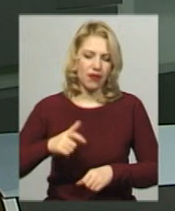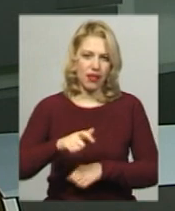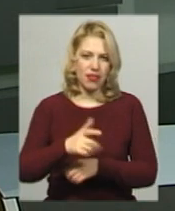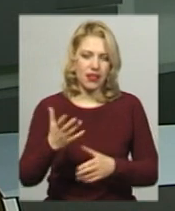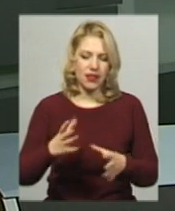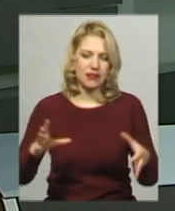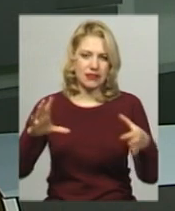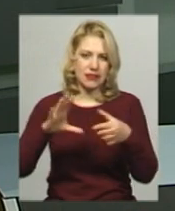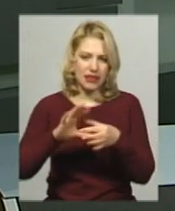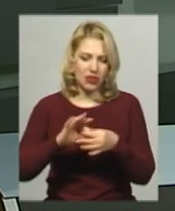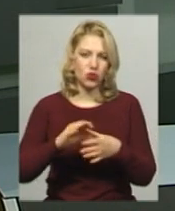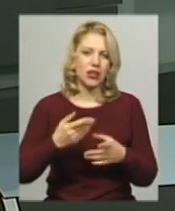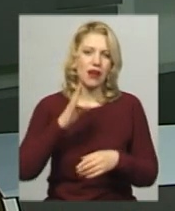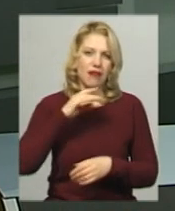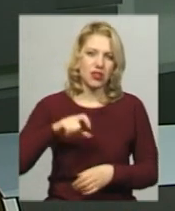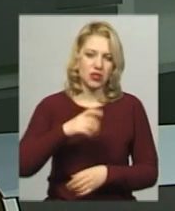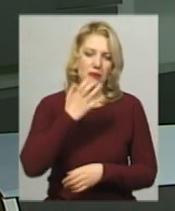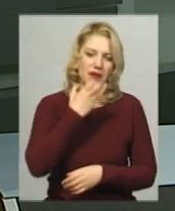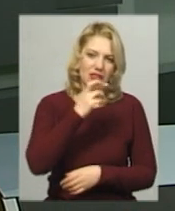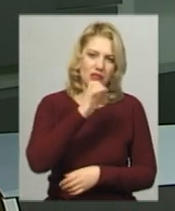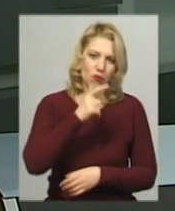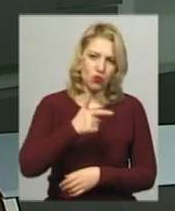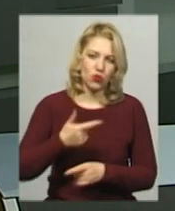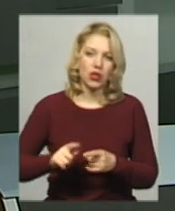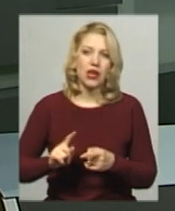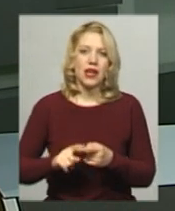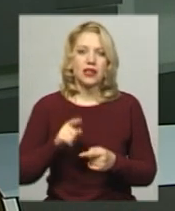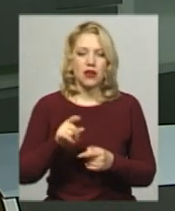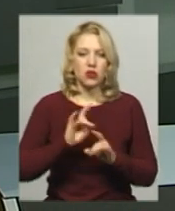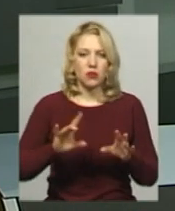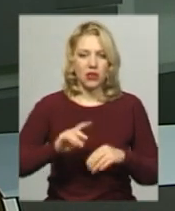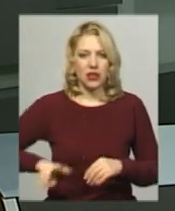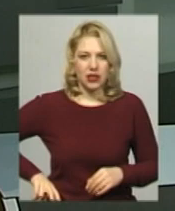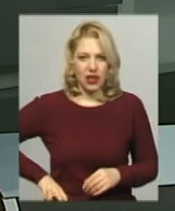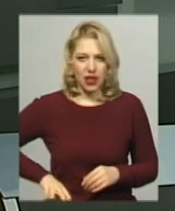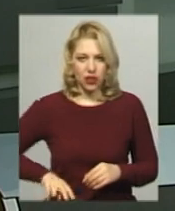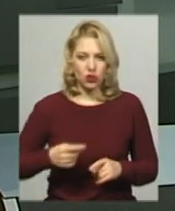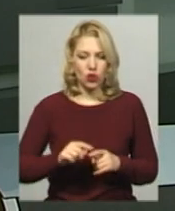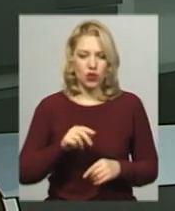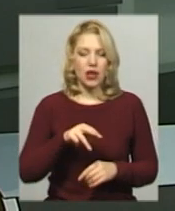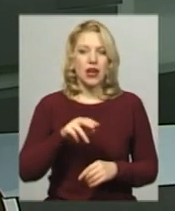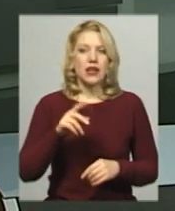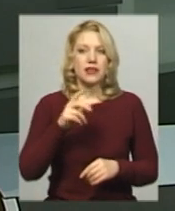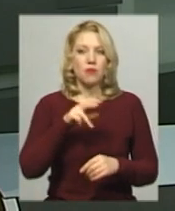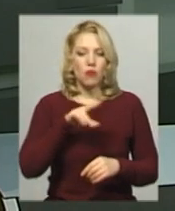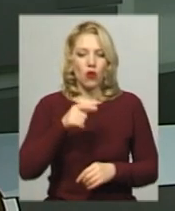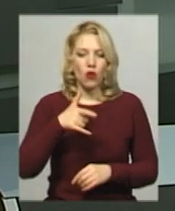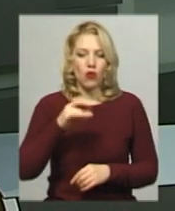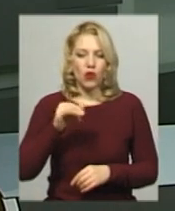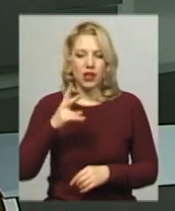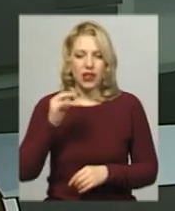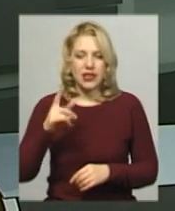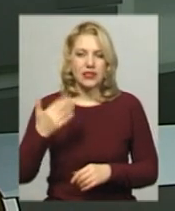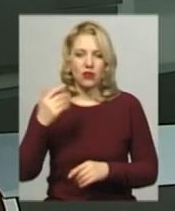розповідає директор державного історико-культурного заповідника Меджибіж Олег Погорілець. За його словами, на території державного заповідника